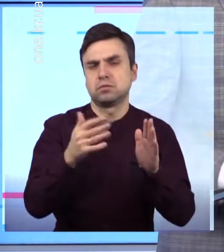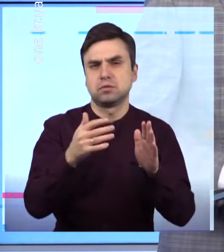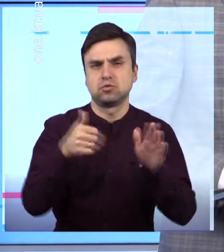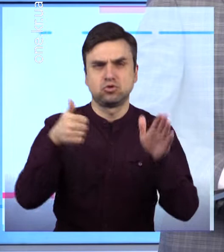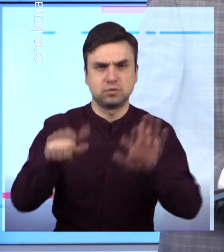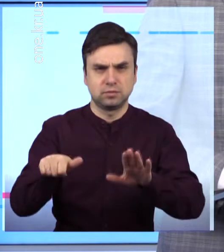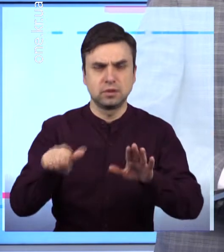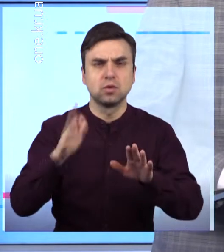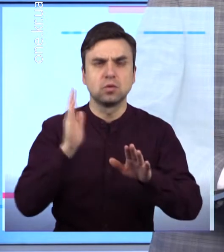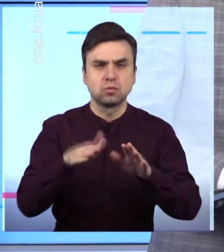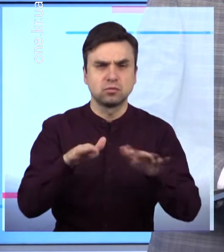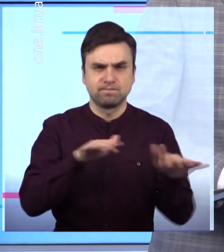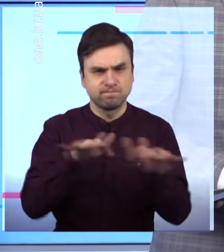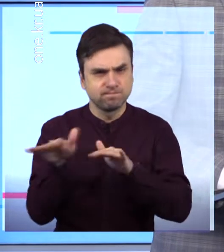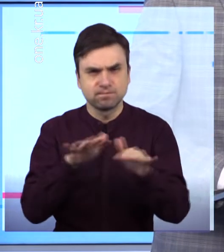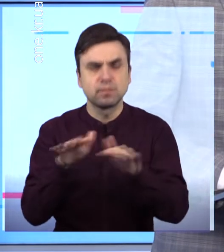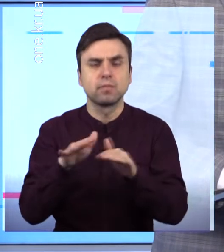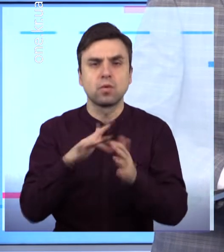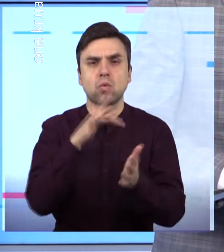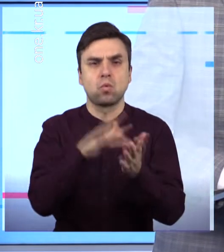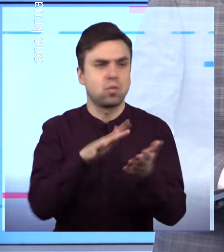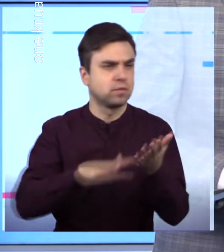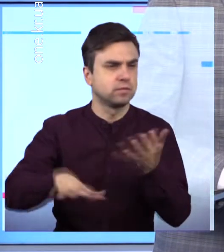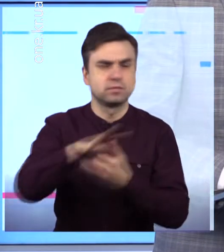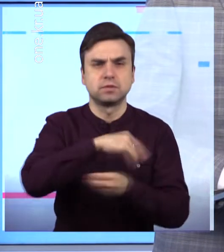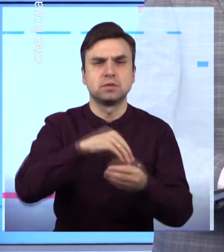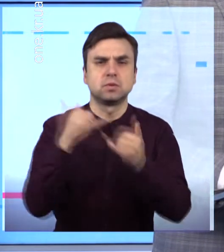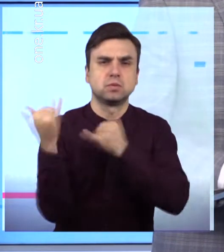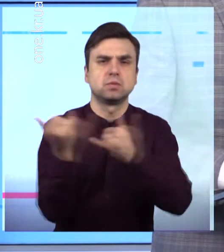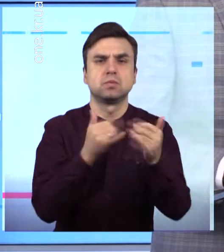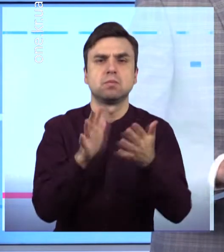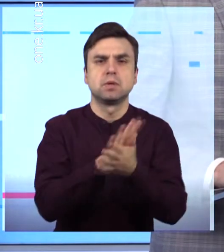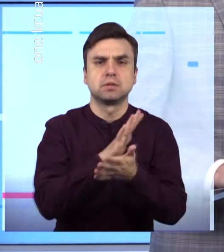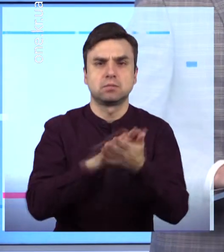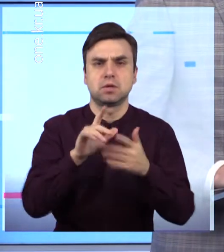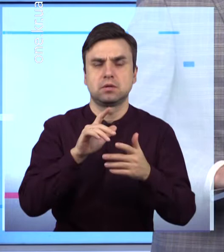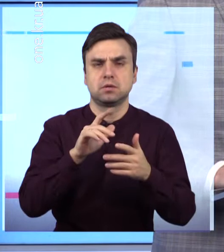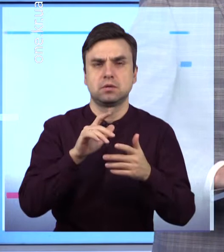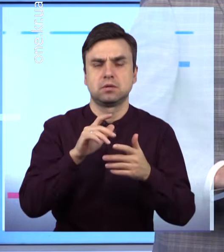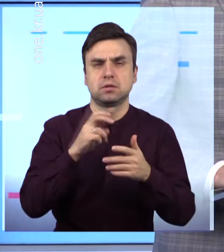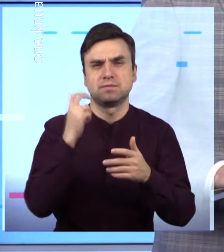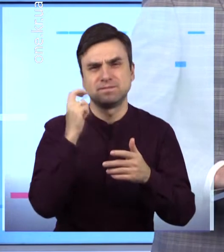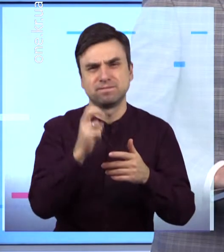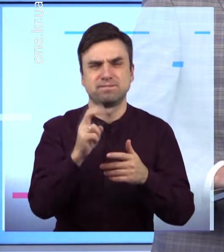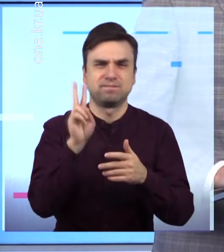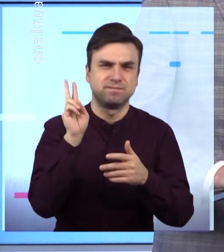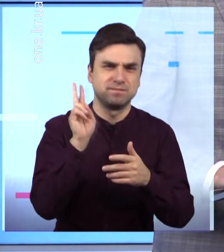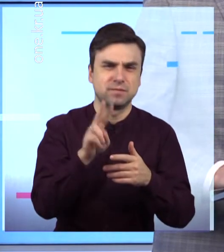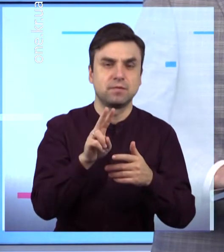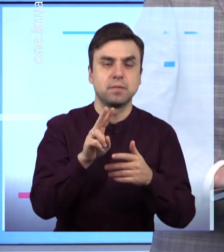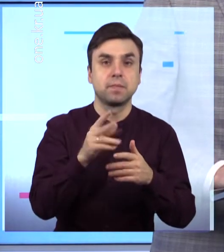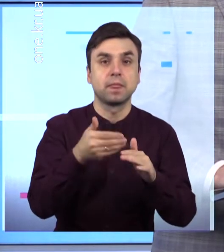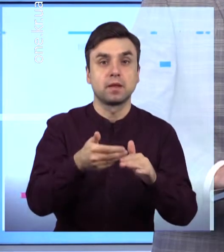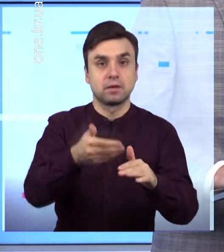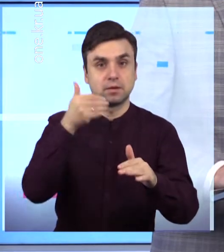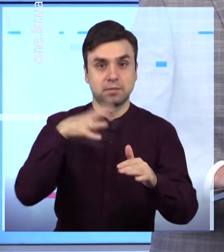місті запровадять безкоштовний проїзд для всіх криворіжців Це була одна з предвиборчих обіцянок тоді ще кандидата А нині мера міста Костянтина